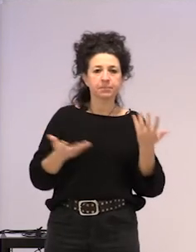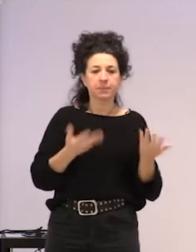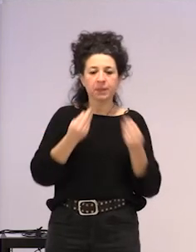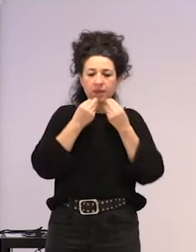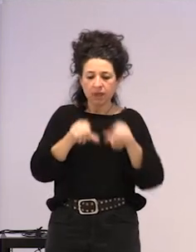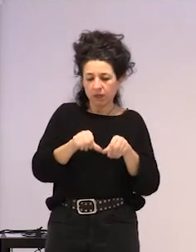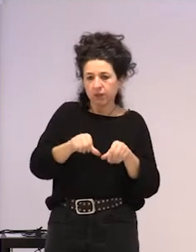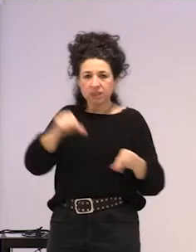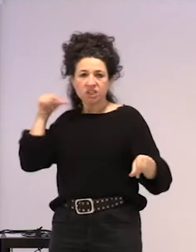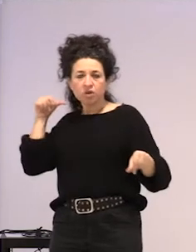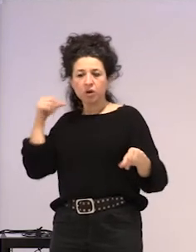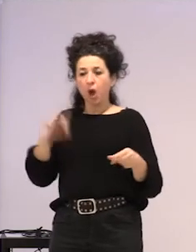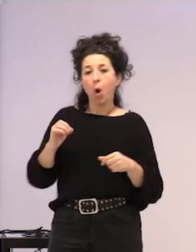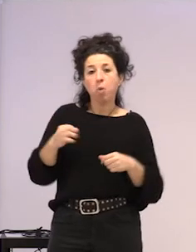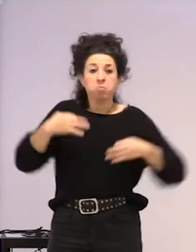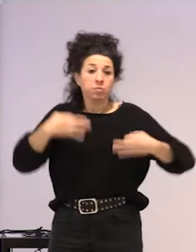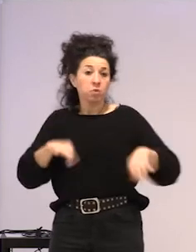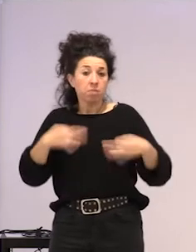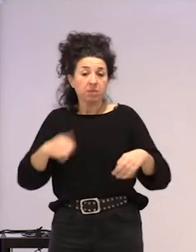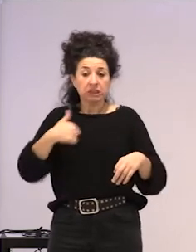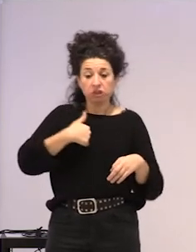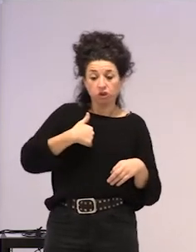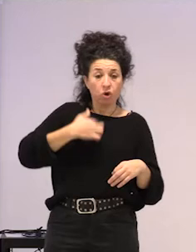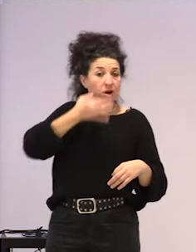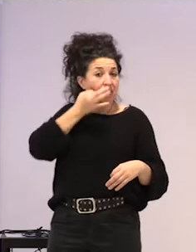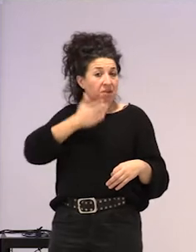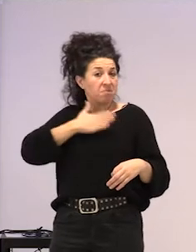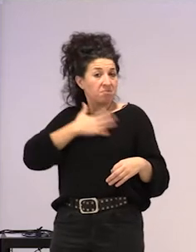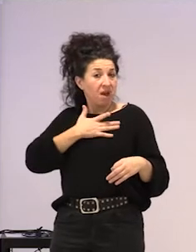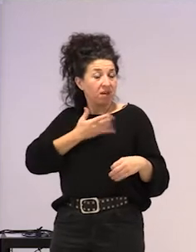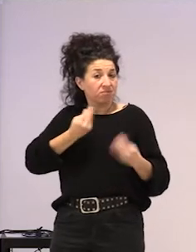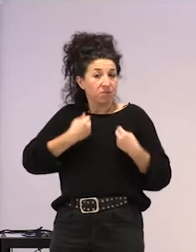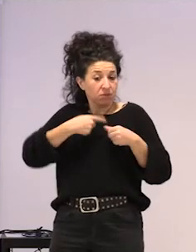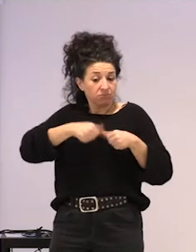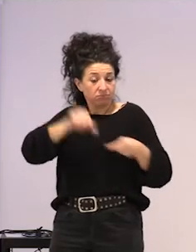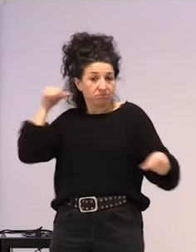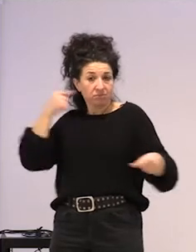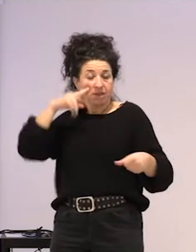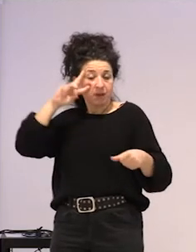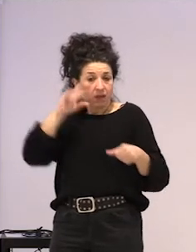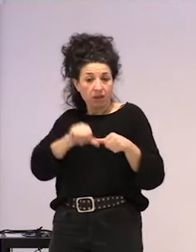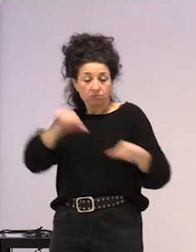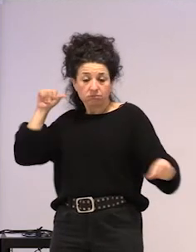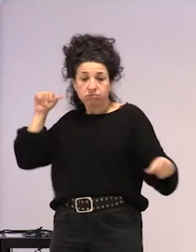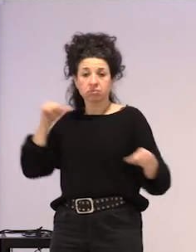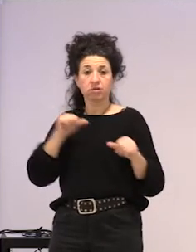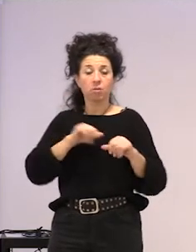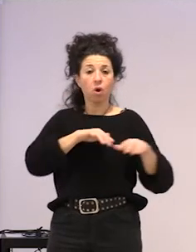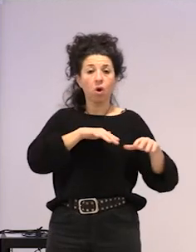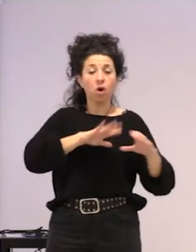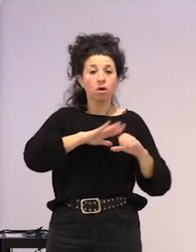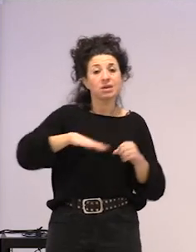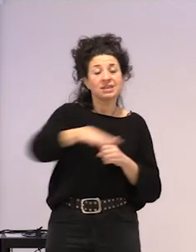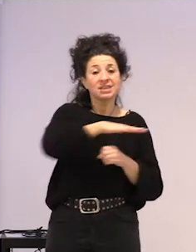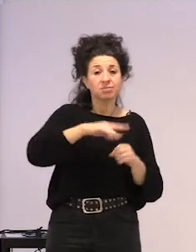historikoki, edo, normalean, eta ni bizizan dudane realitatean, ba, politikaren eremuan, eremu